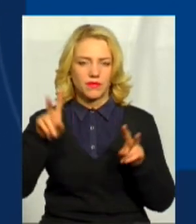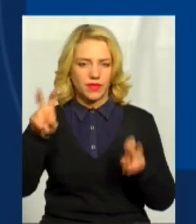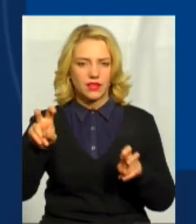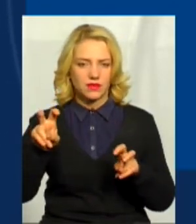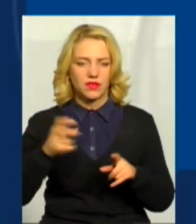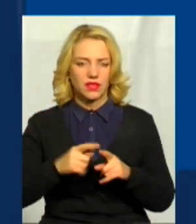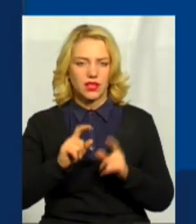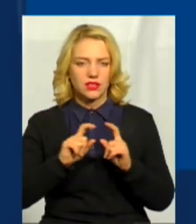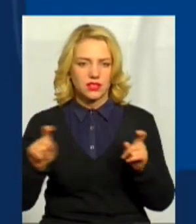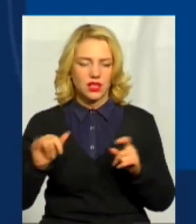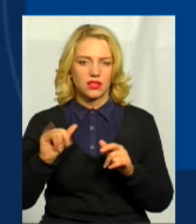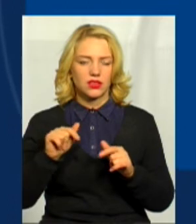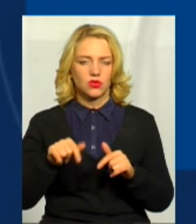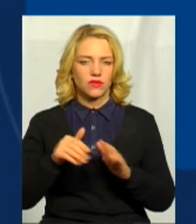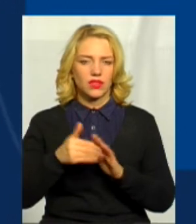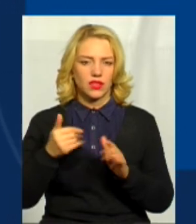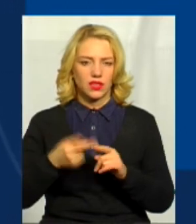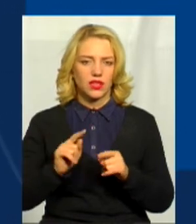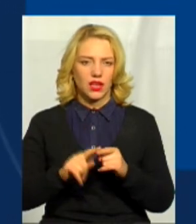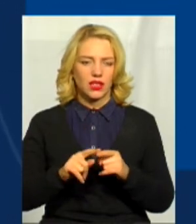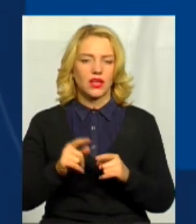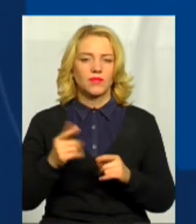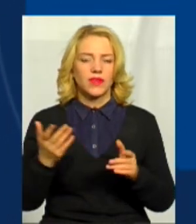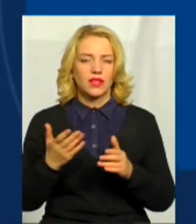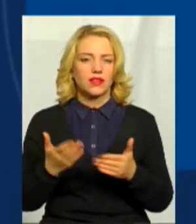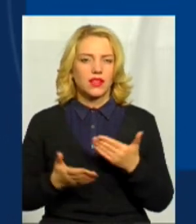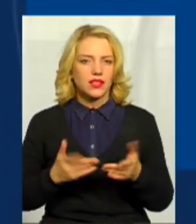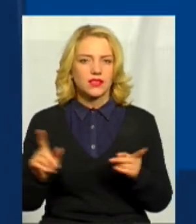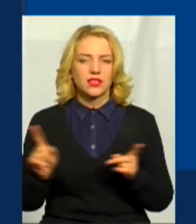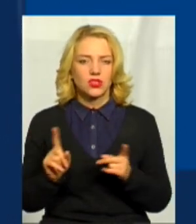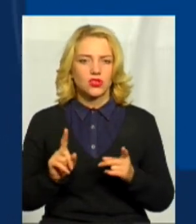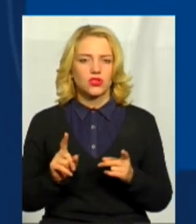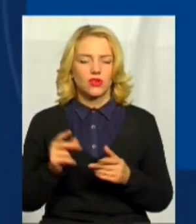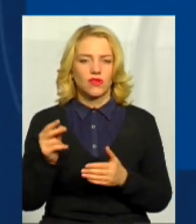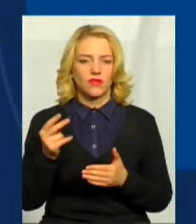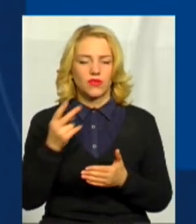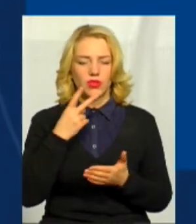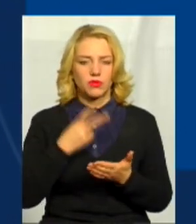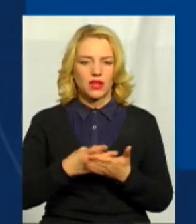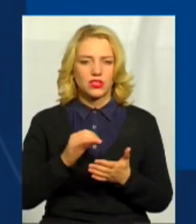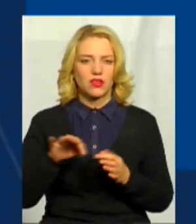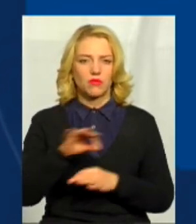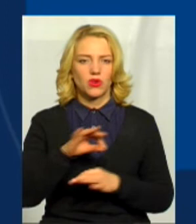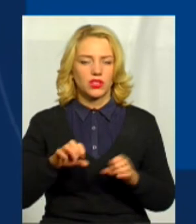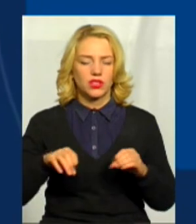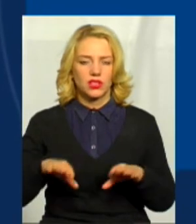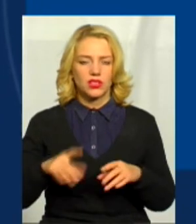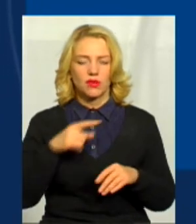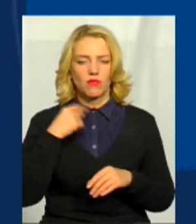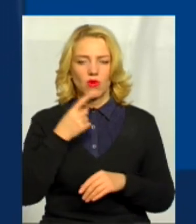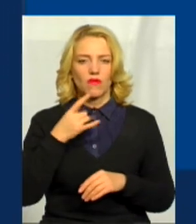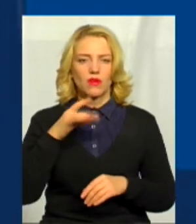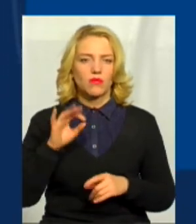Щоправда, і тут викликає застереження певна тенденція, що відображення в проєкті рішення йдеться про пропонувану